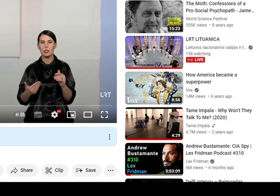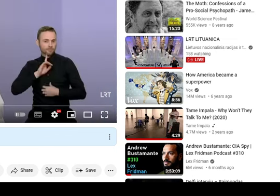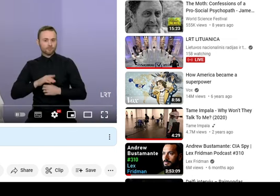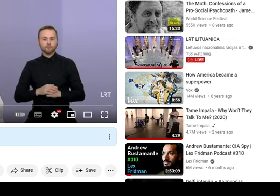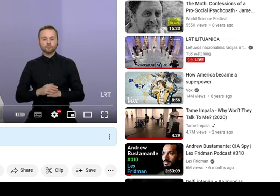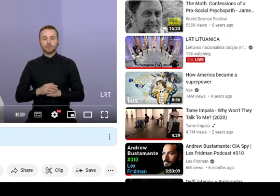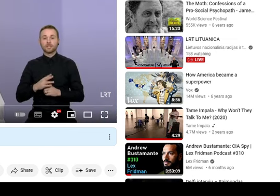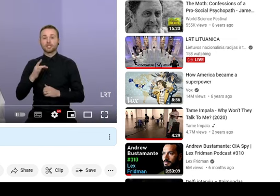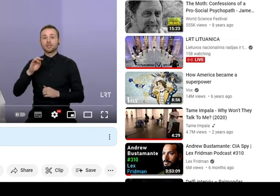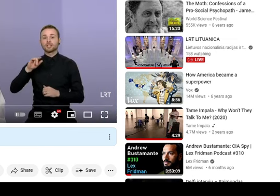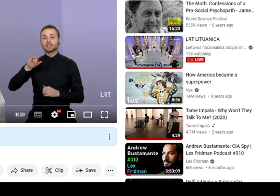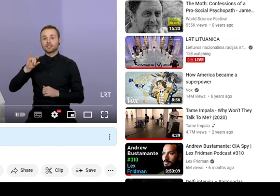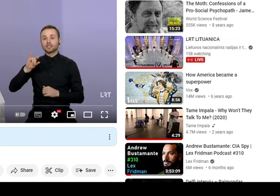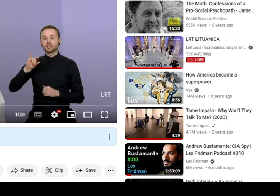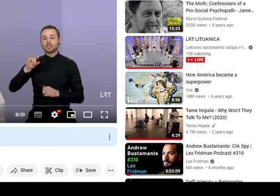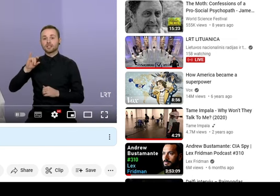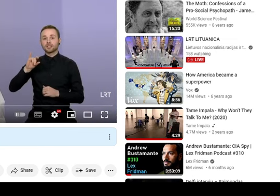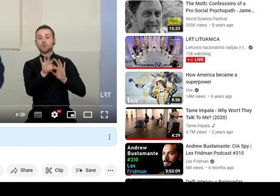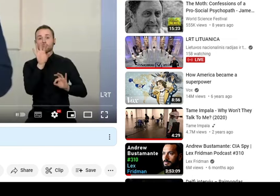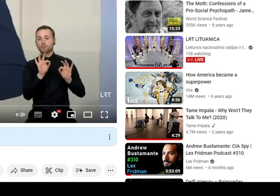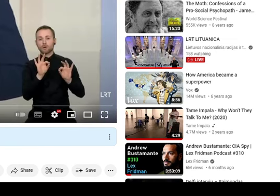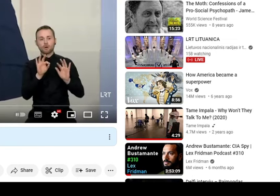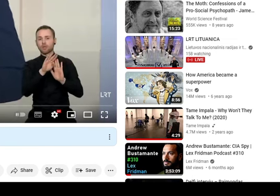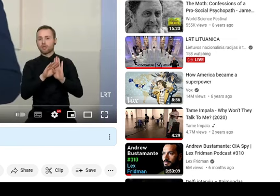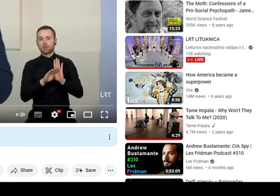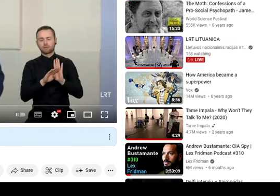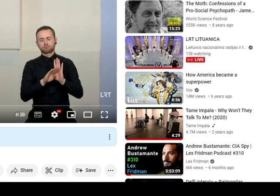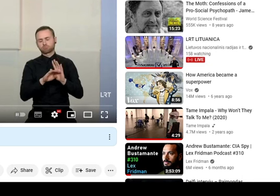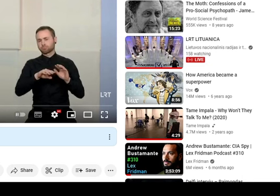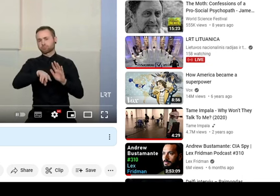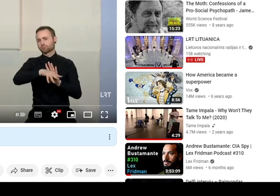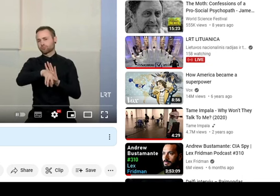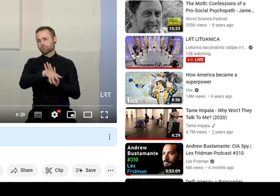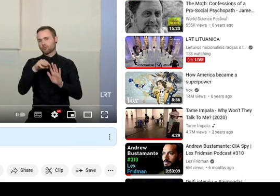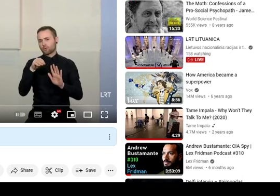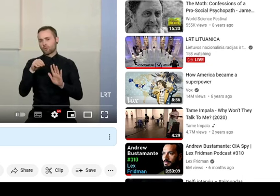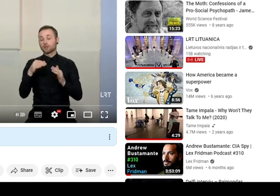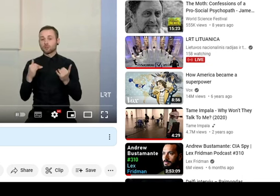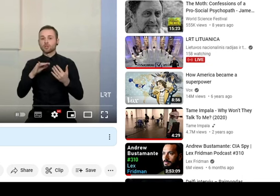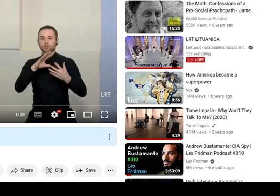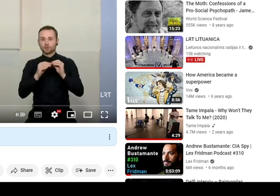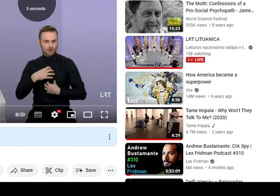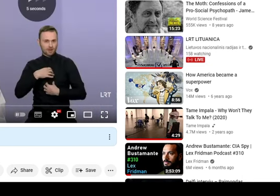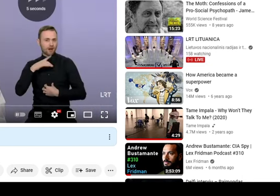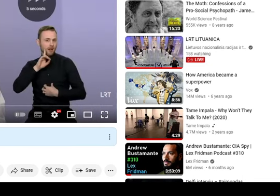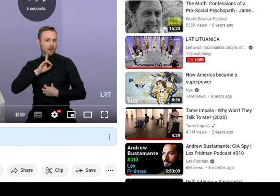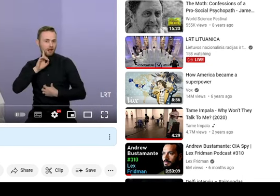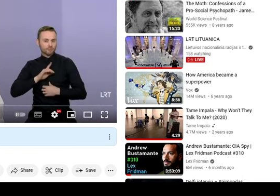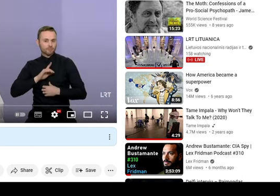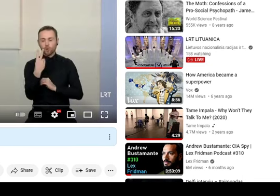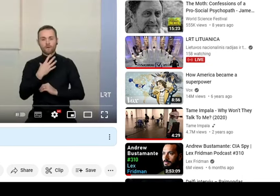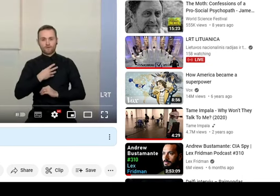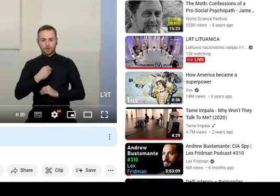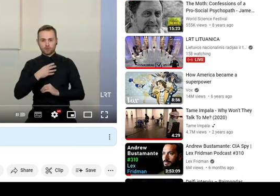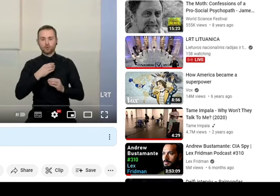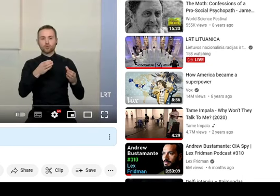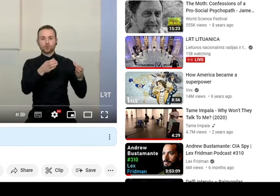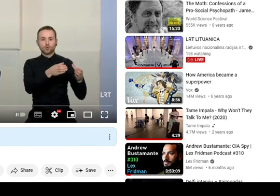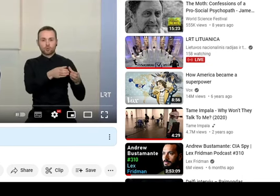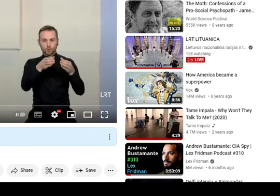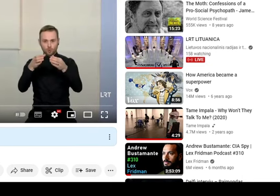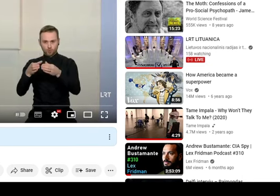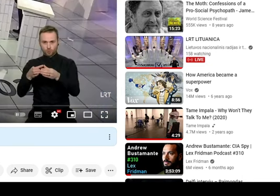Supažinkit, kad aš nesumaišyčiau. Lietuva, labas vakar. Ir burtai lėmė, kad bus dvi Vilniaus kandidatų grupės. Partija jaunojai